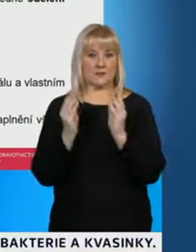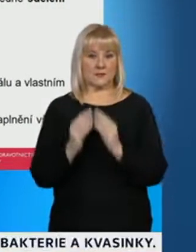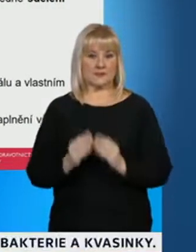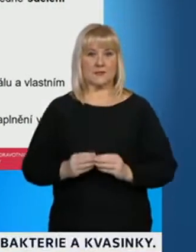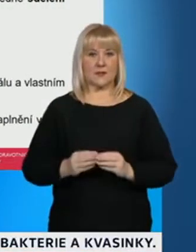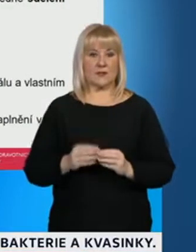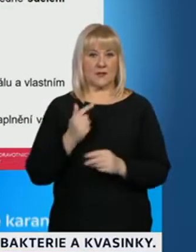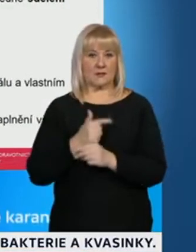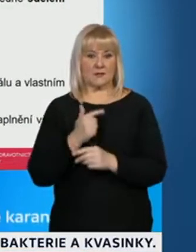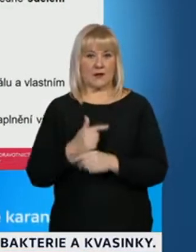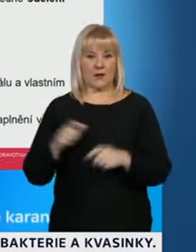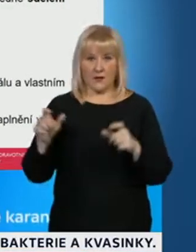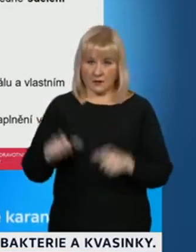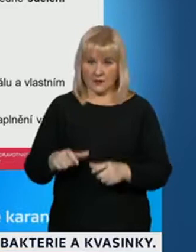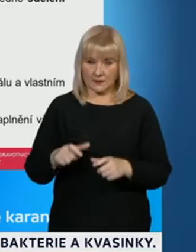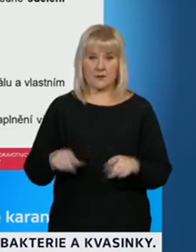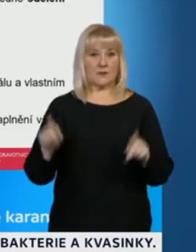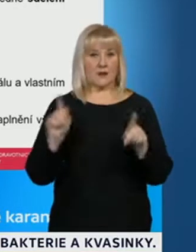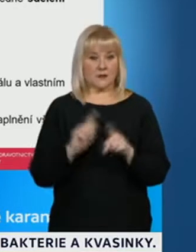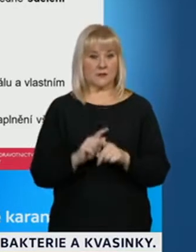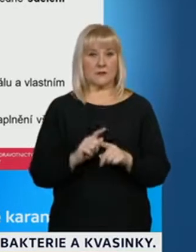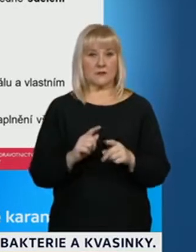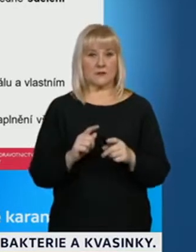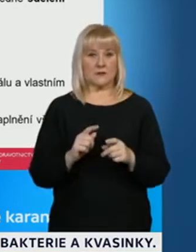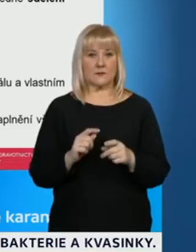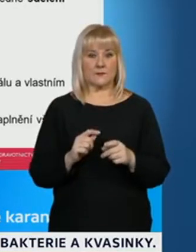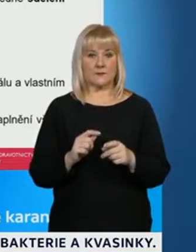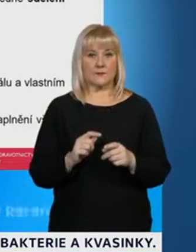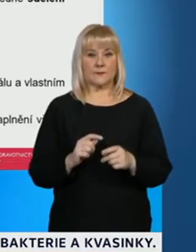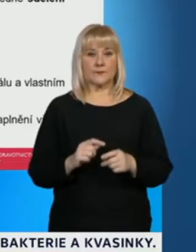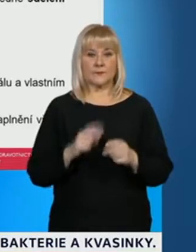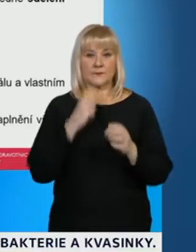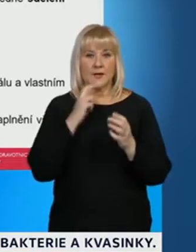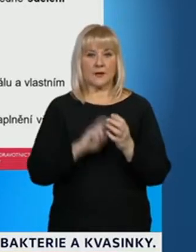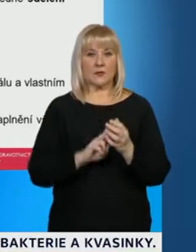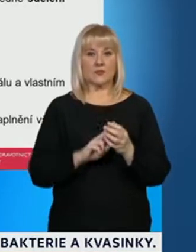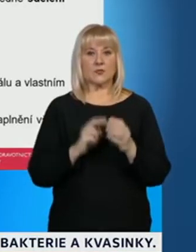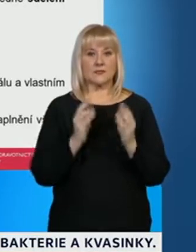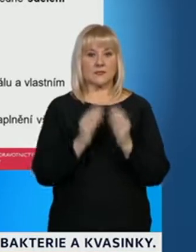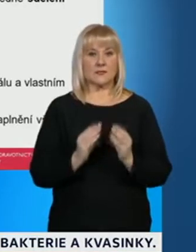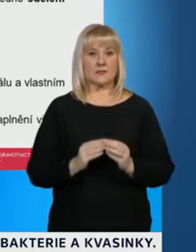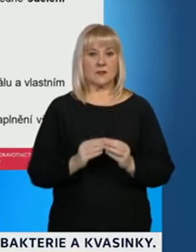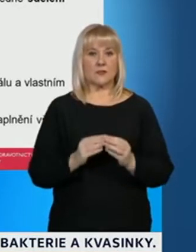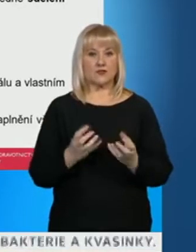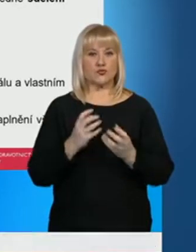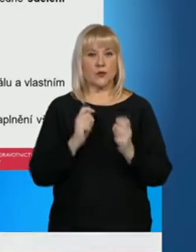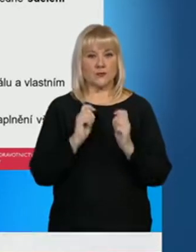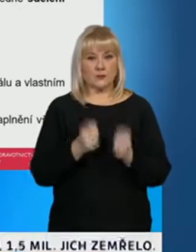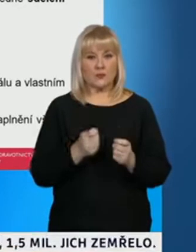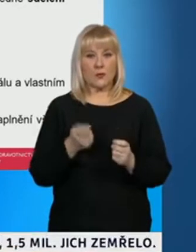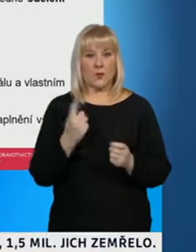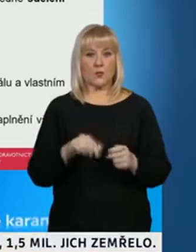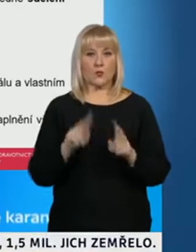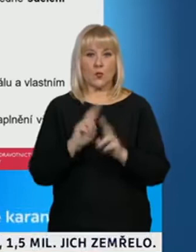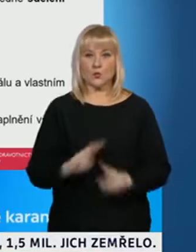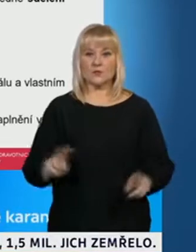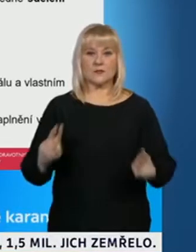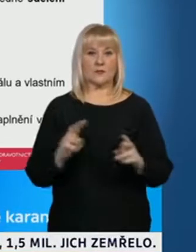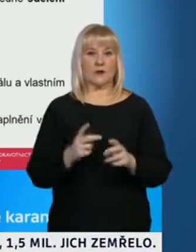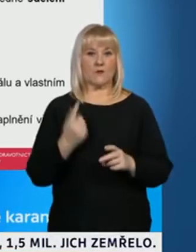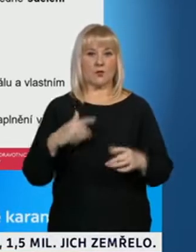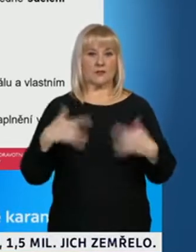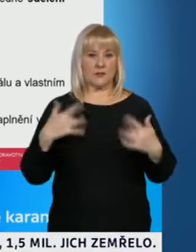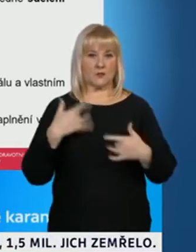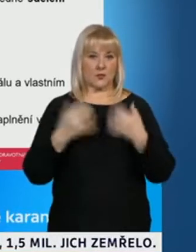karantény a na elektronické systémy elektronické žádánky, Ústavu zdravotnických informací a statistik,